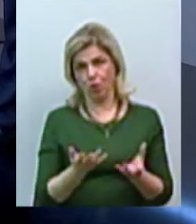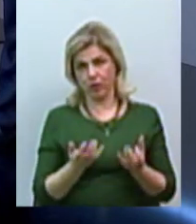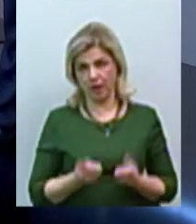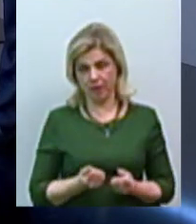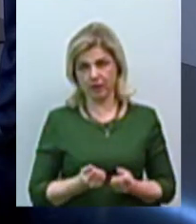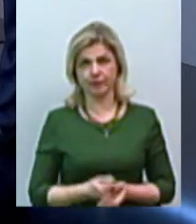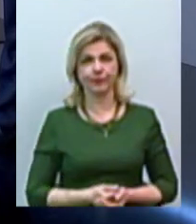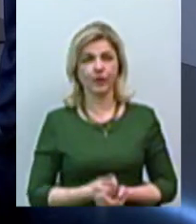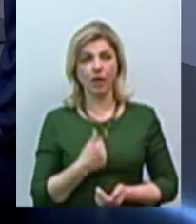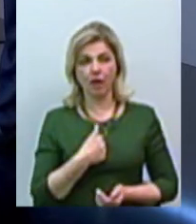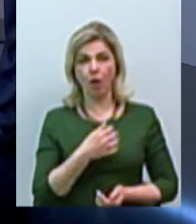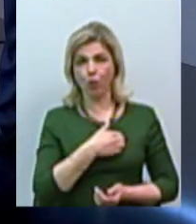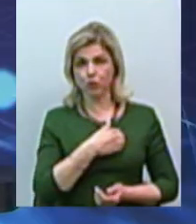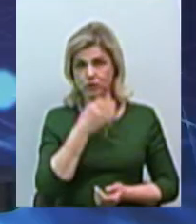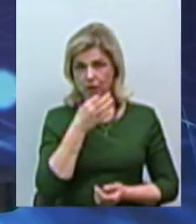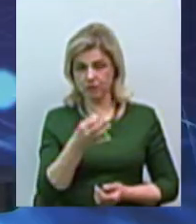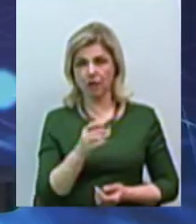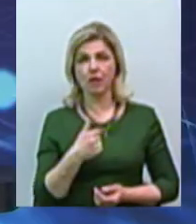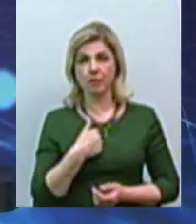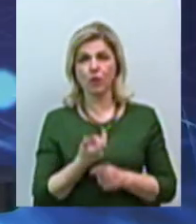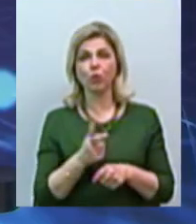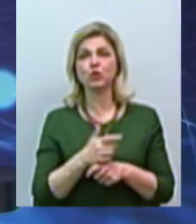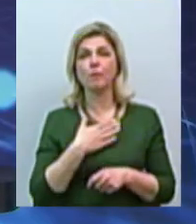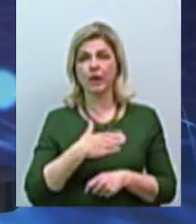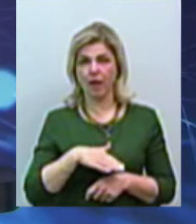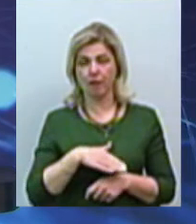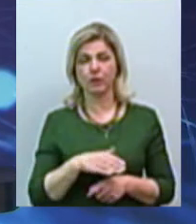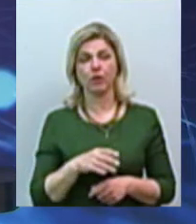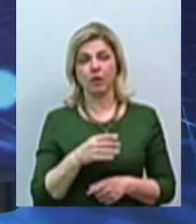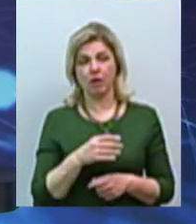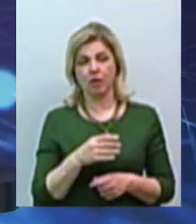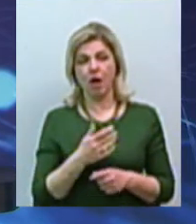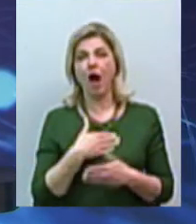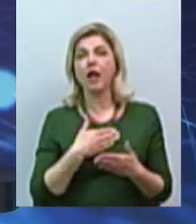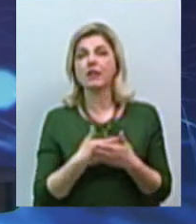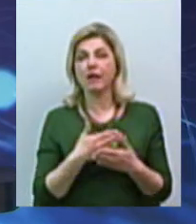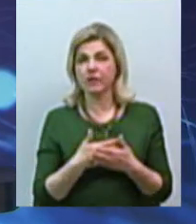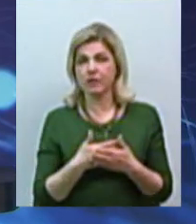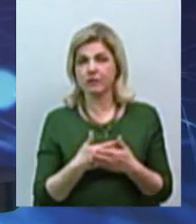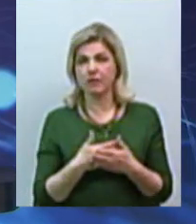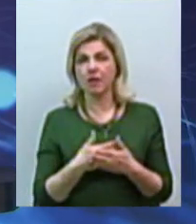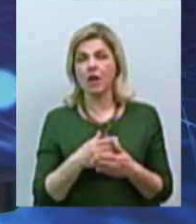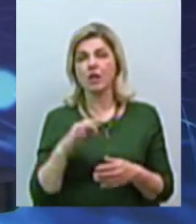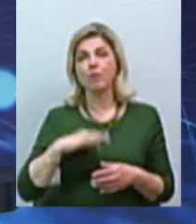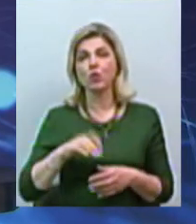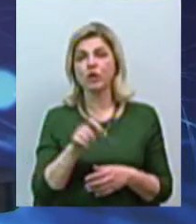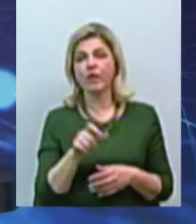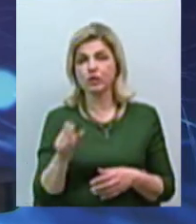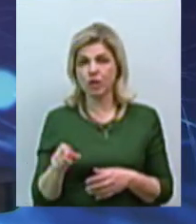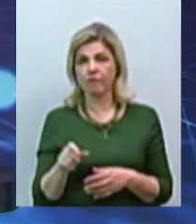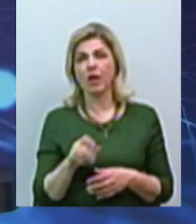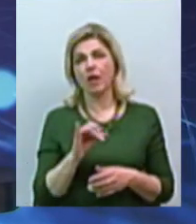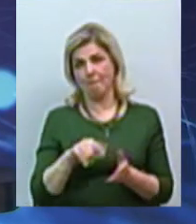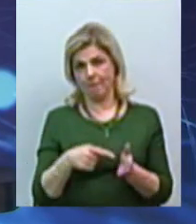І тому я хочу сказати, що мені дуже приємно відзначити саме активність споживачів, активність